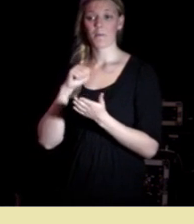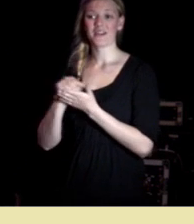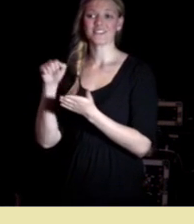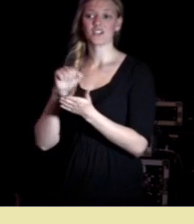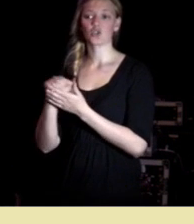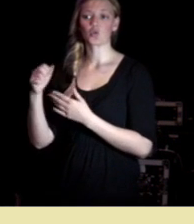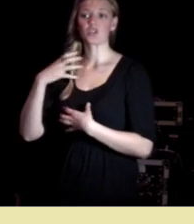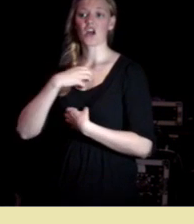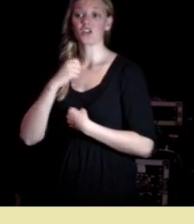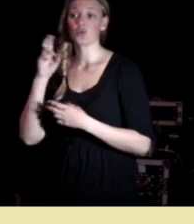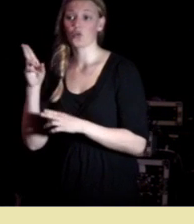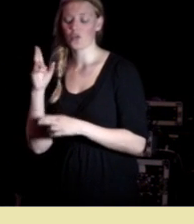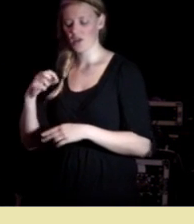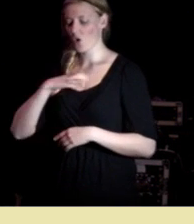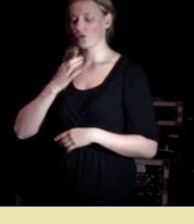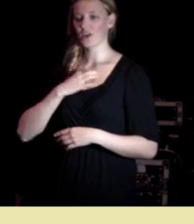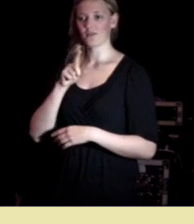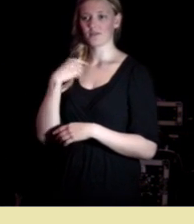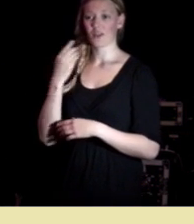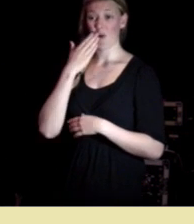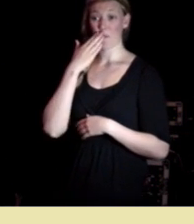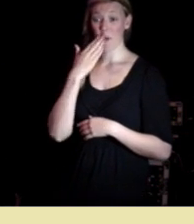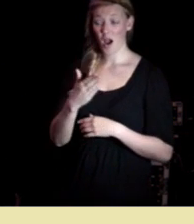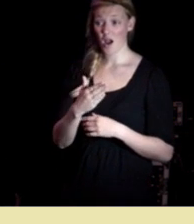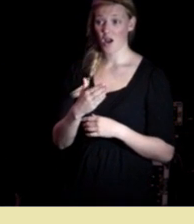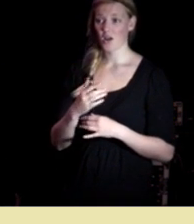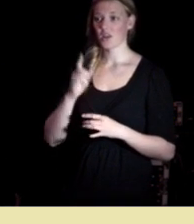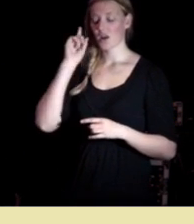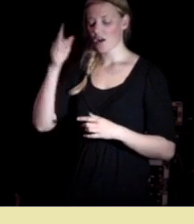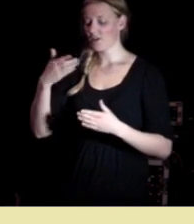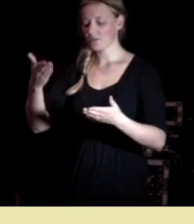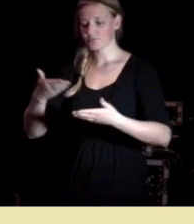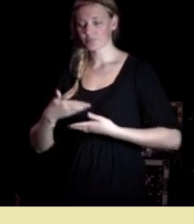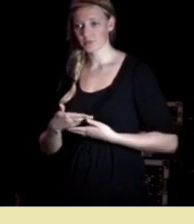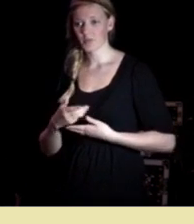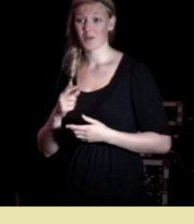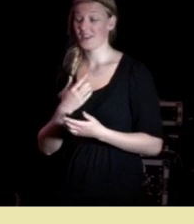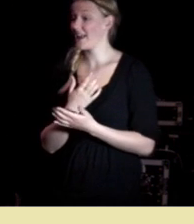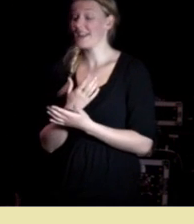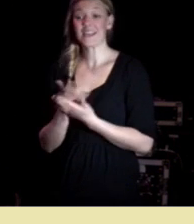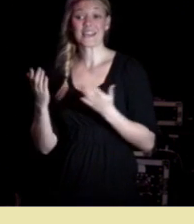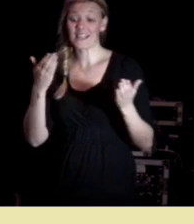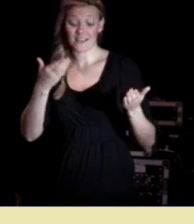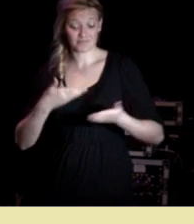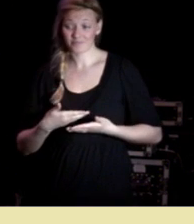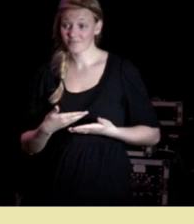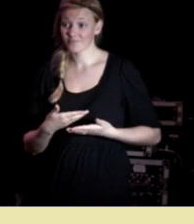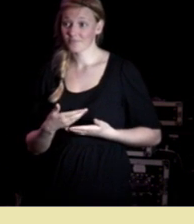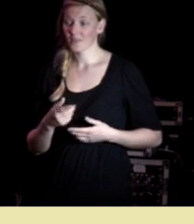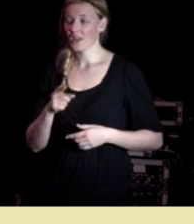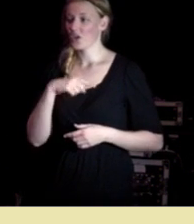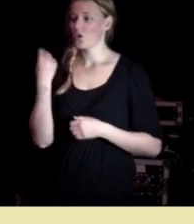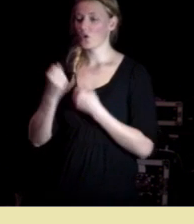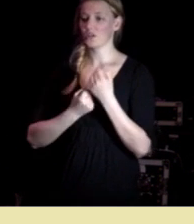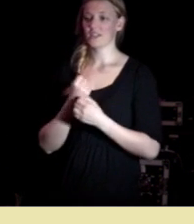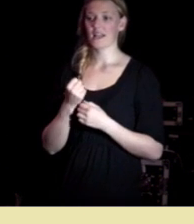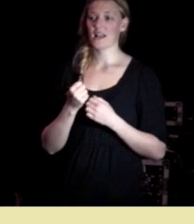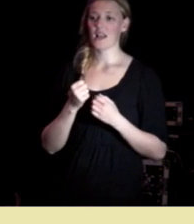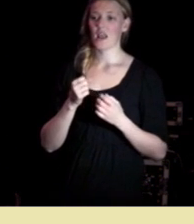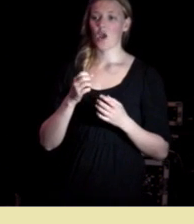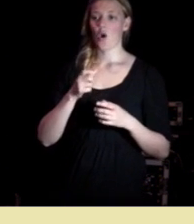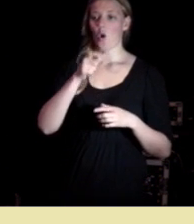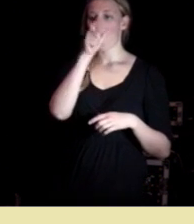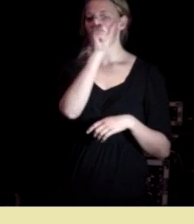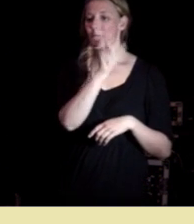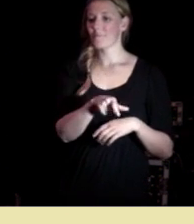vi vil at det skal bli bra og så kan det være at vi blir tatt imot eller at vi ikke blir tatt imot vi gjør oss på en måte til objekter som skal